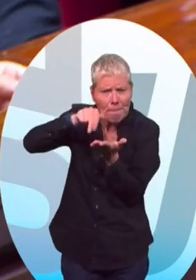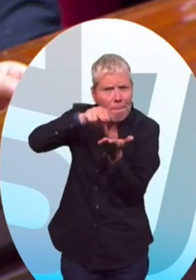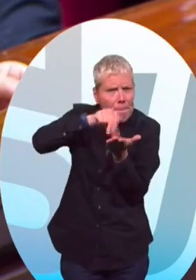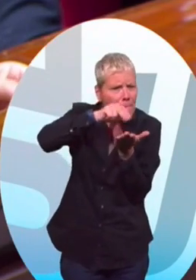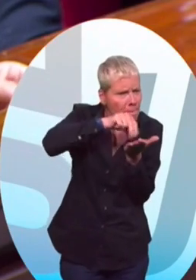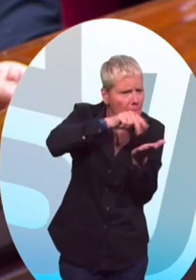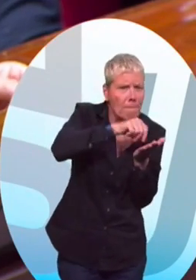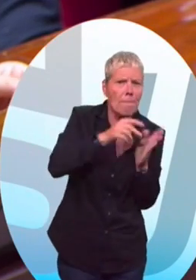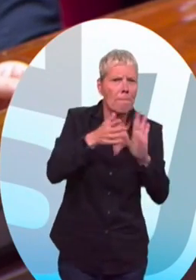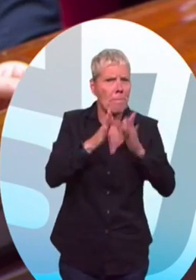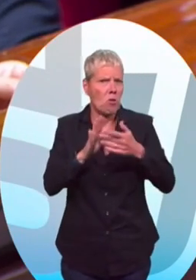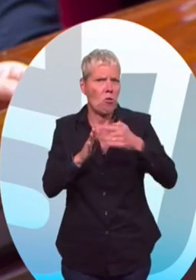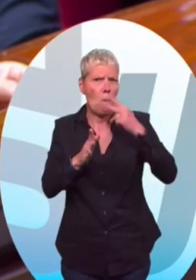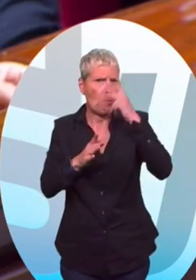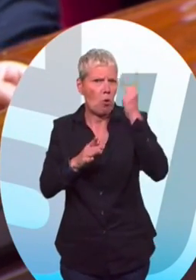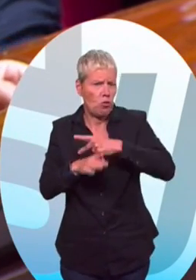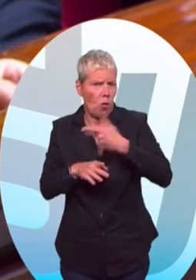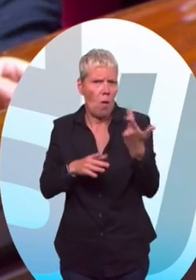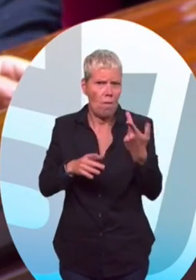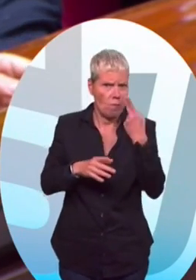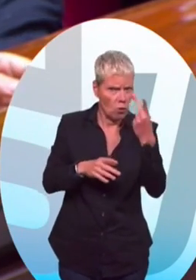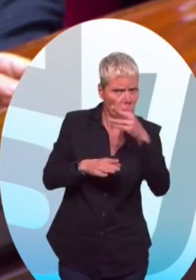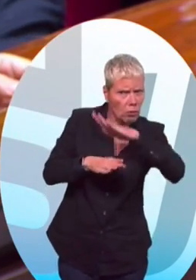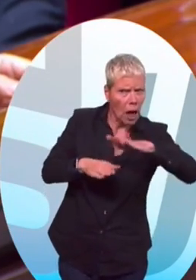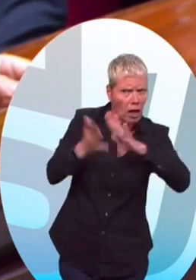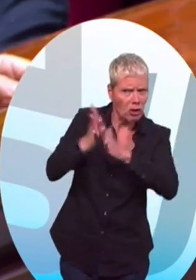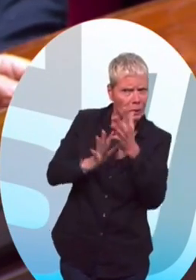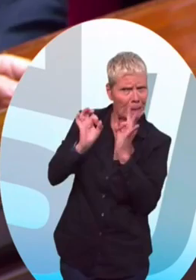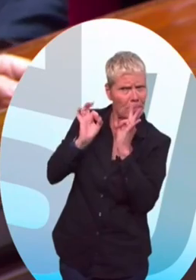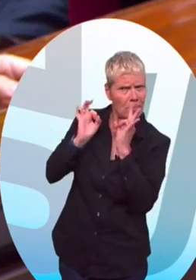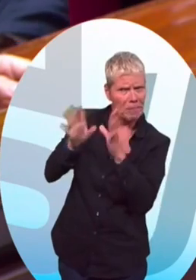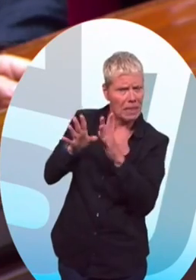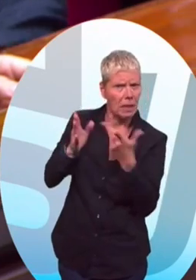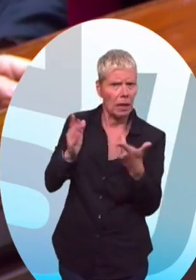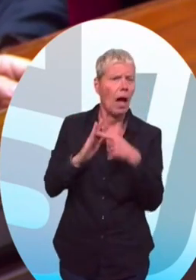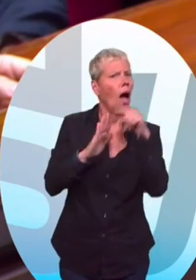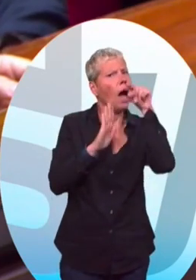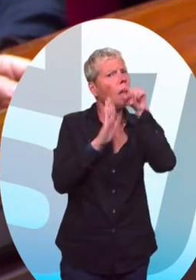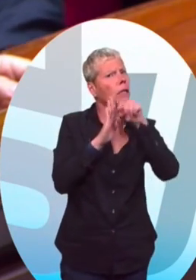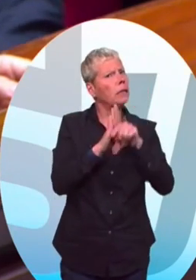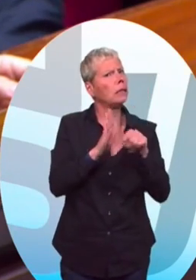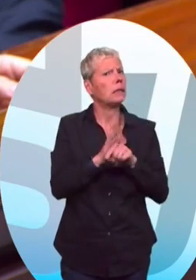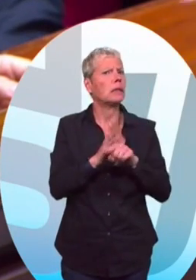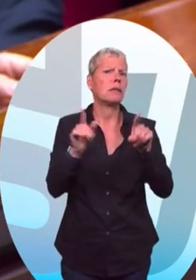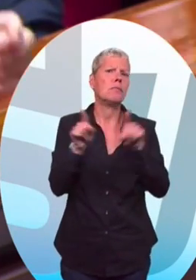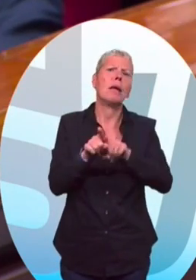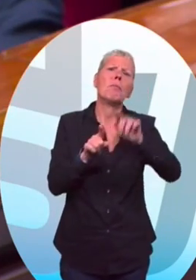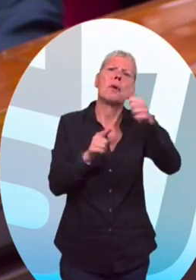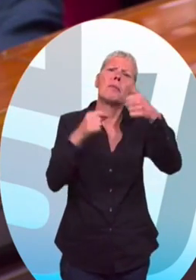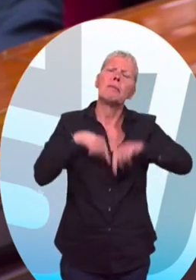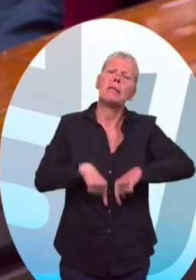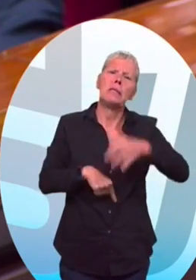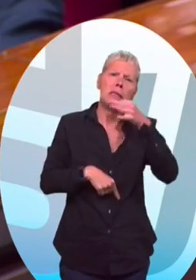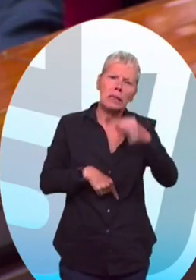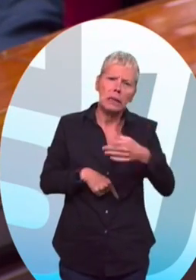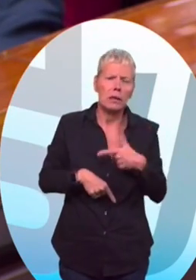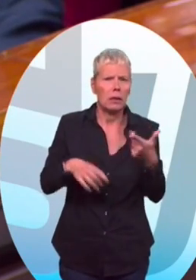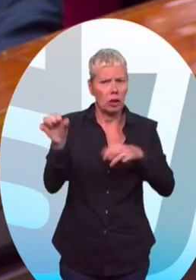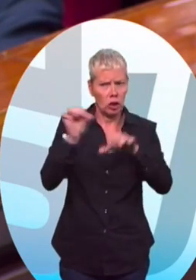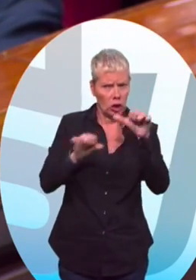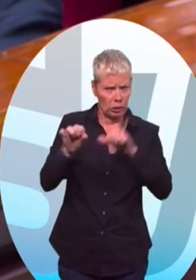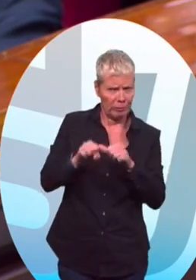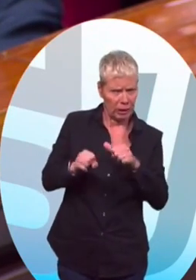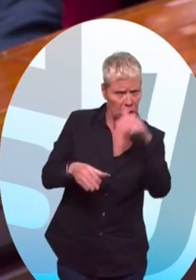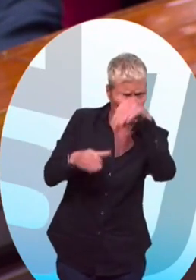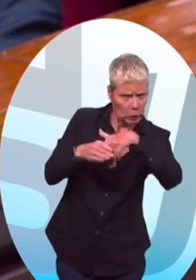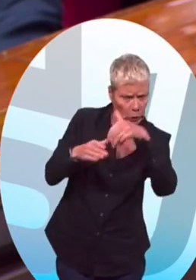les polluants habituellement constatés dans ce type d'incendie. La liste, comme le monsieur le Premier ministre vous l'a indiqué, des produits présents sur